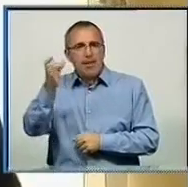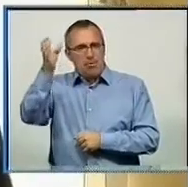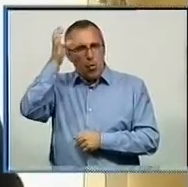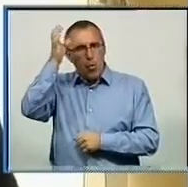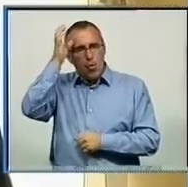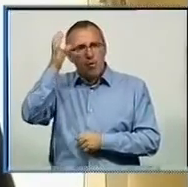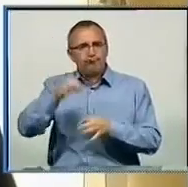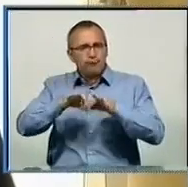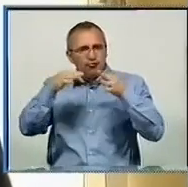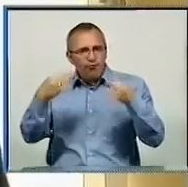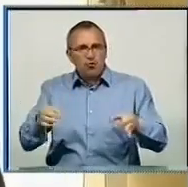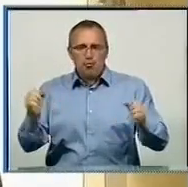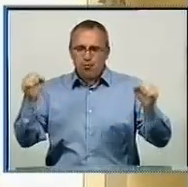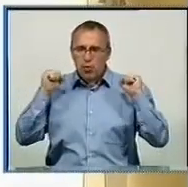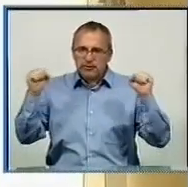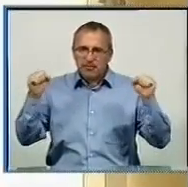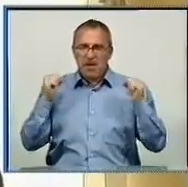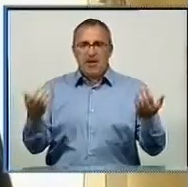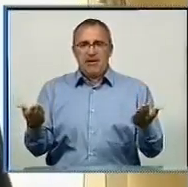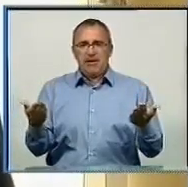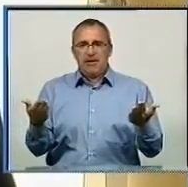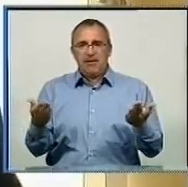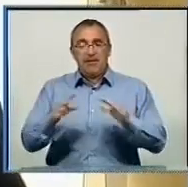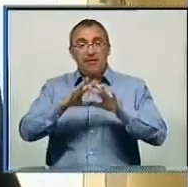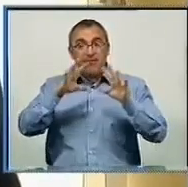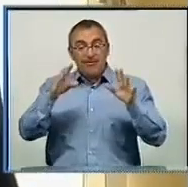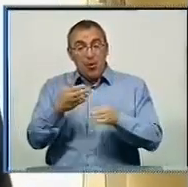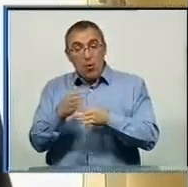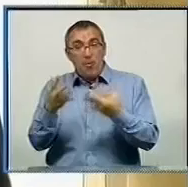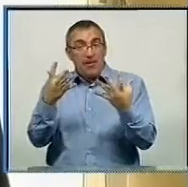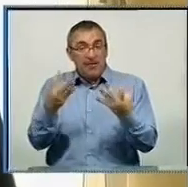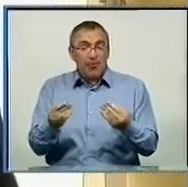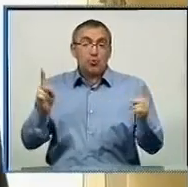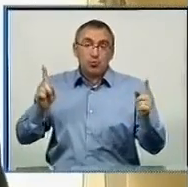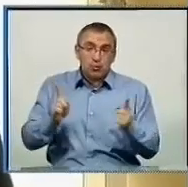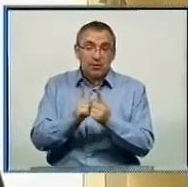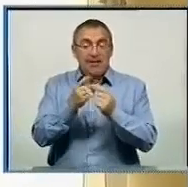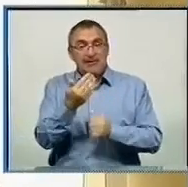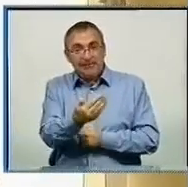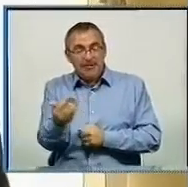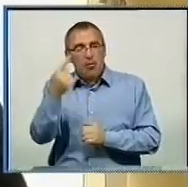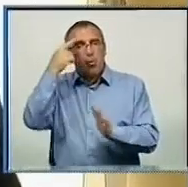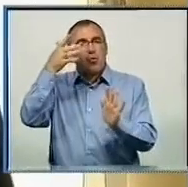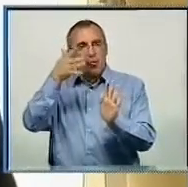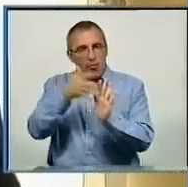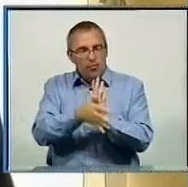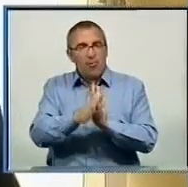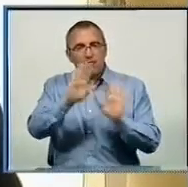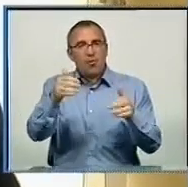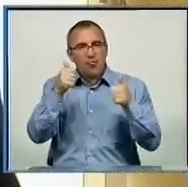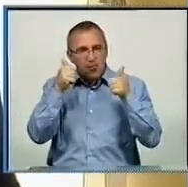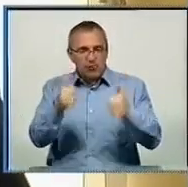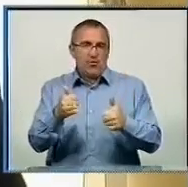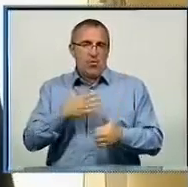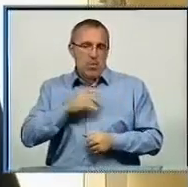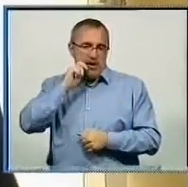досвідчені спортсмени. І, власне, проміг з цього дня зустрічаються з ними. Ти розумієш, що все буде гаразд в нашій